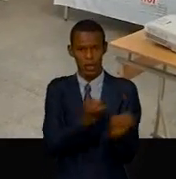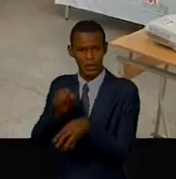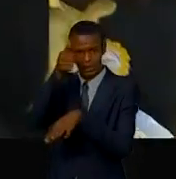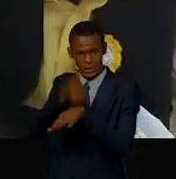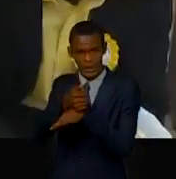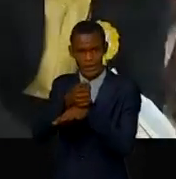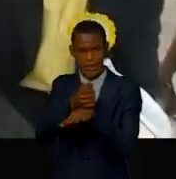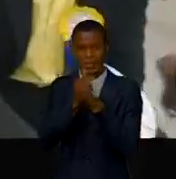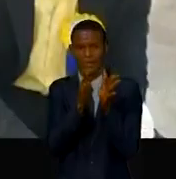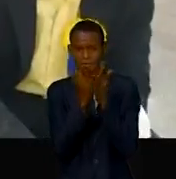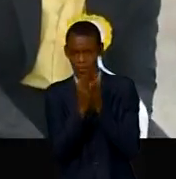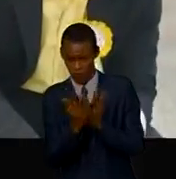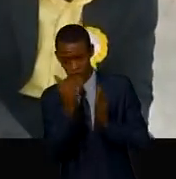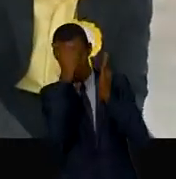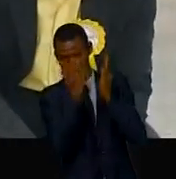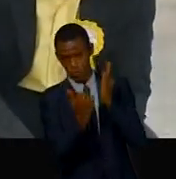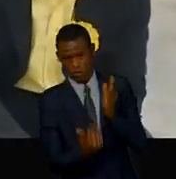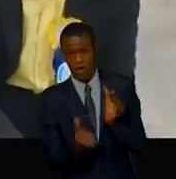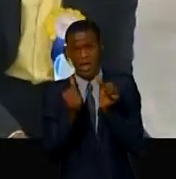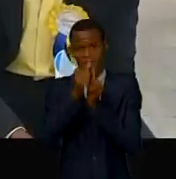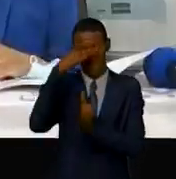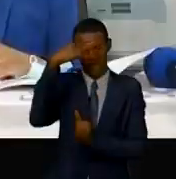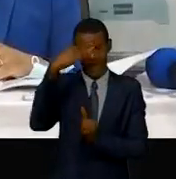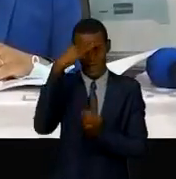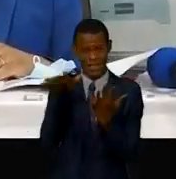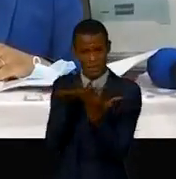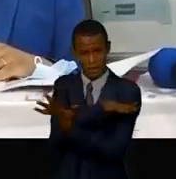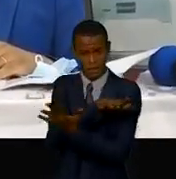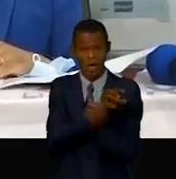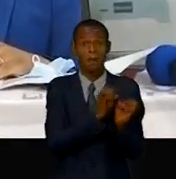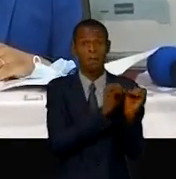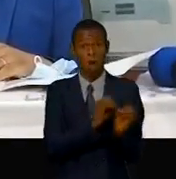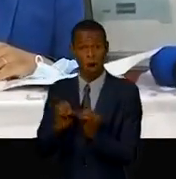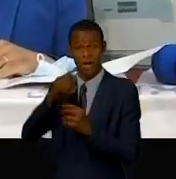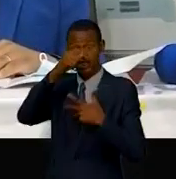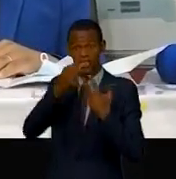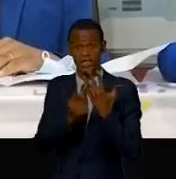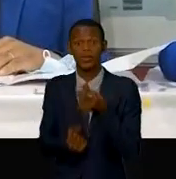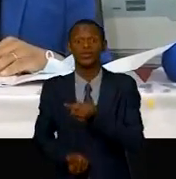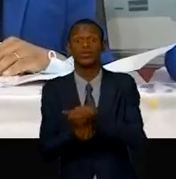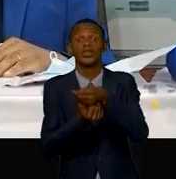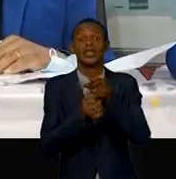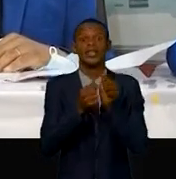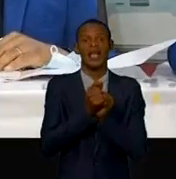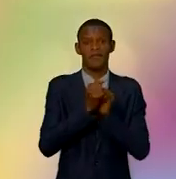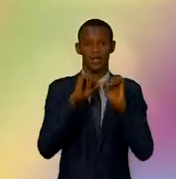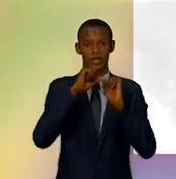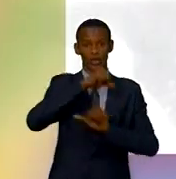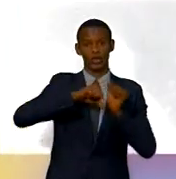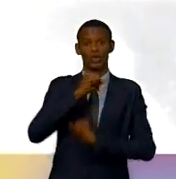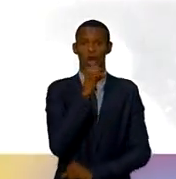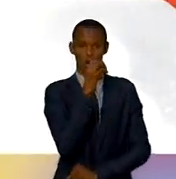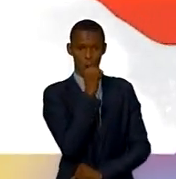numérique, autant d'activités organisées avec le soutien de la Fondation Orange. Placée sous le thème « Femmes